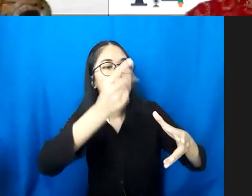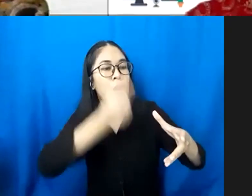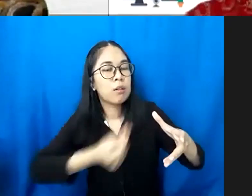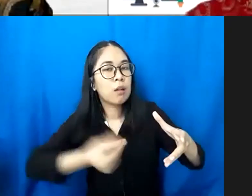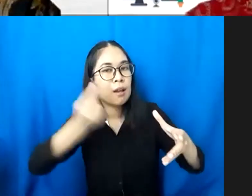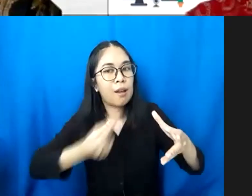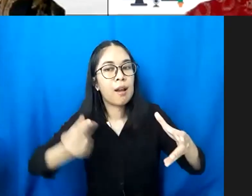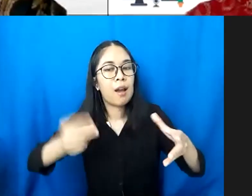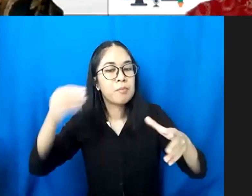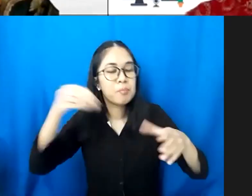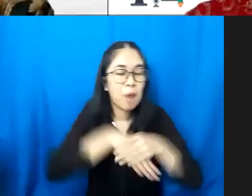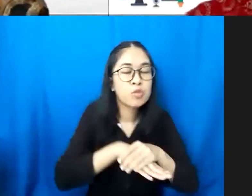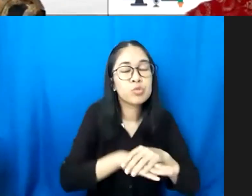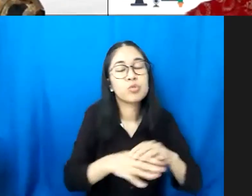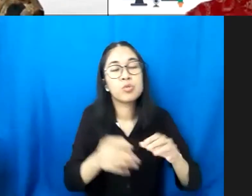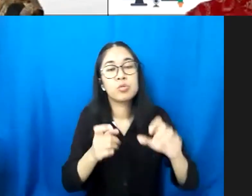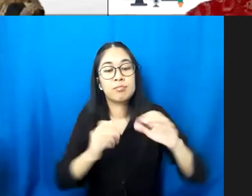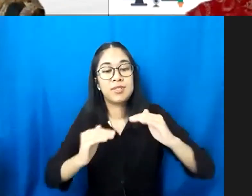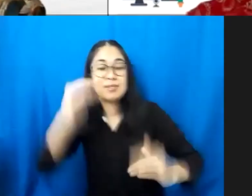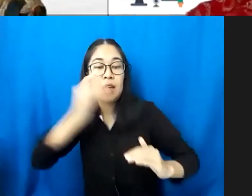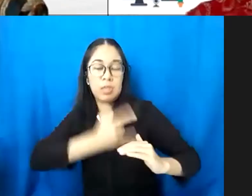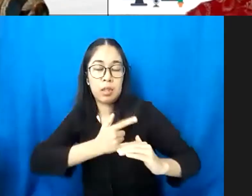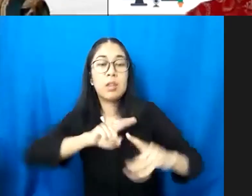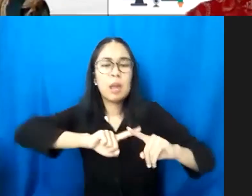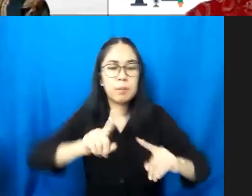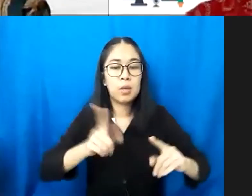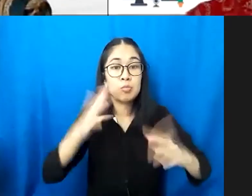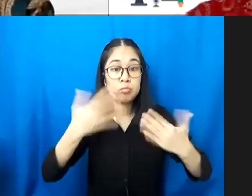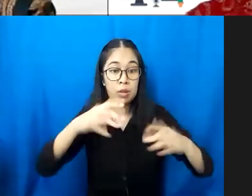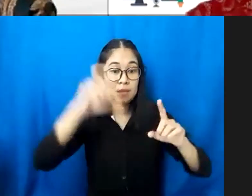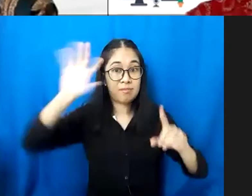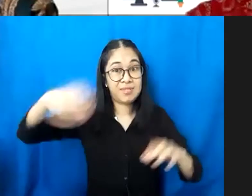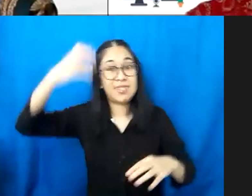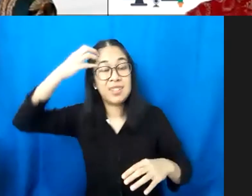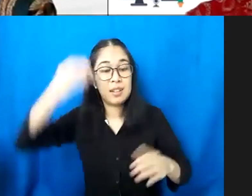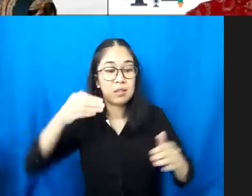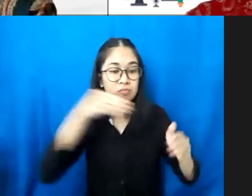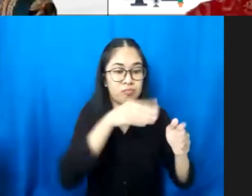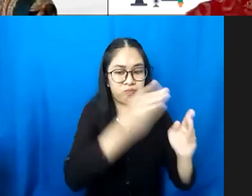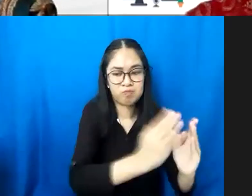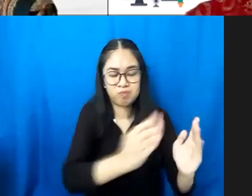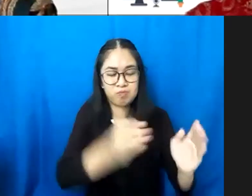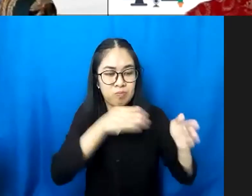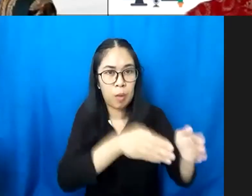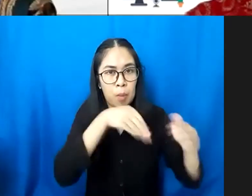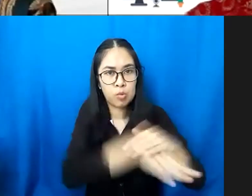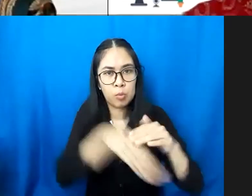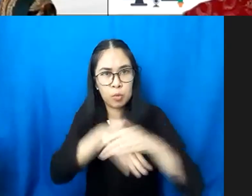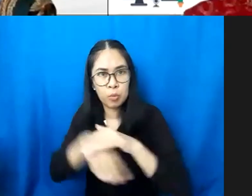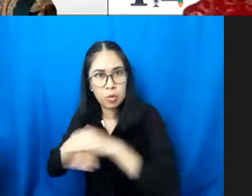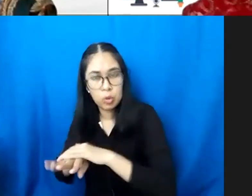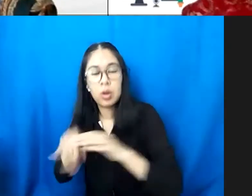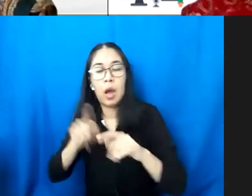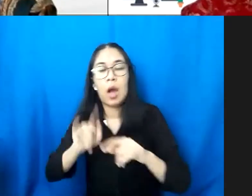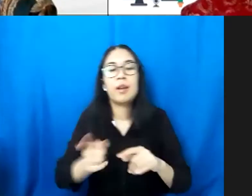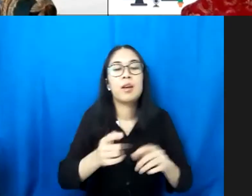tapi kalau ini sudah masuk ke dinas-dinas di dinas sudah mulai lebih baik koordinasi oleh Bapeda dan